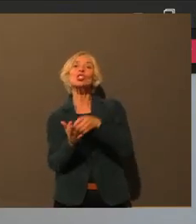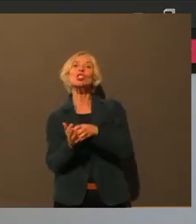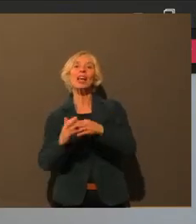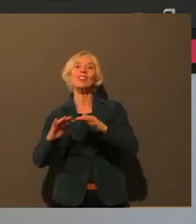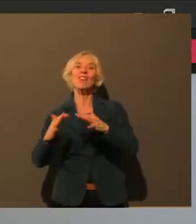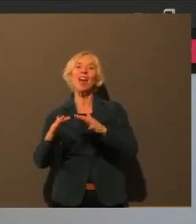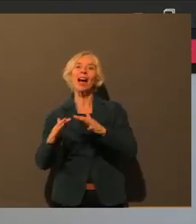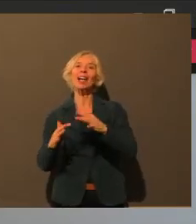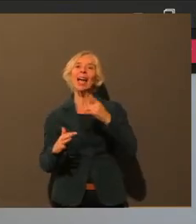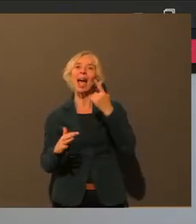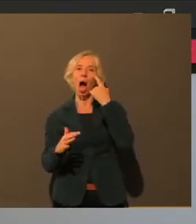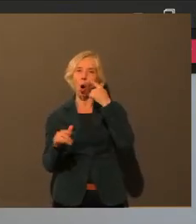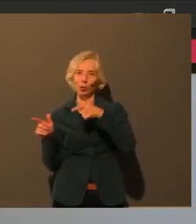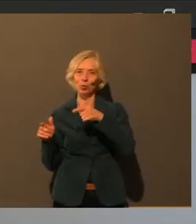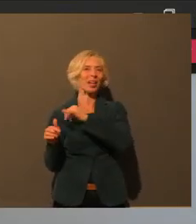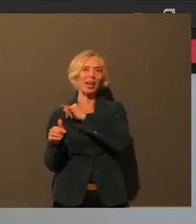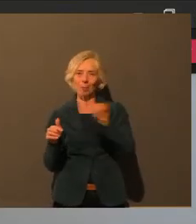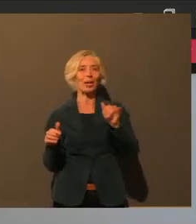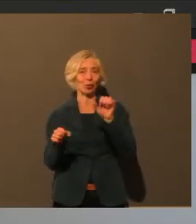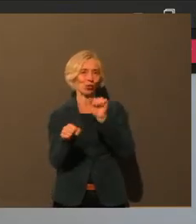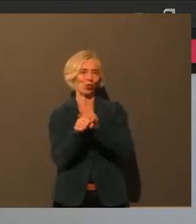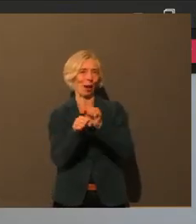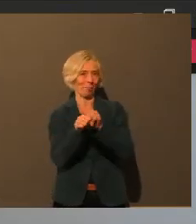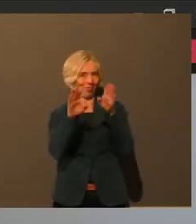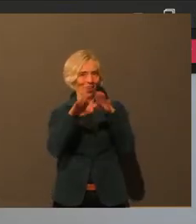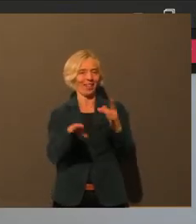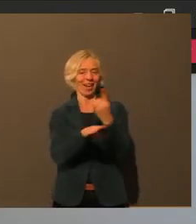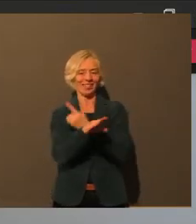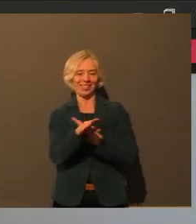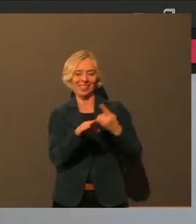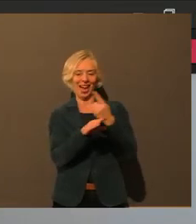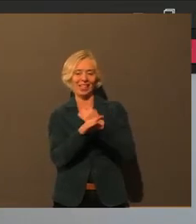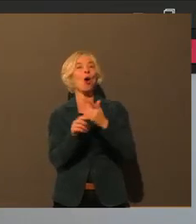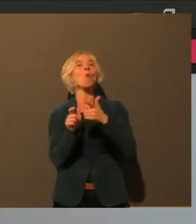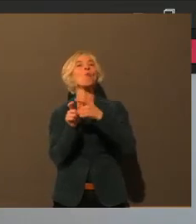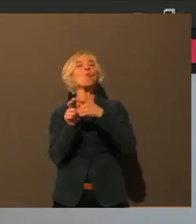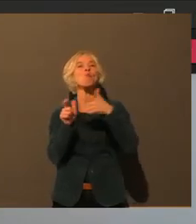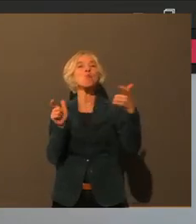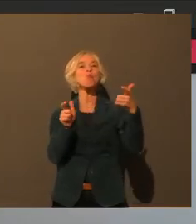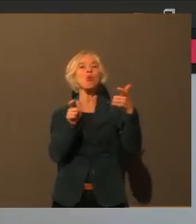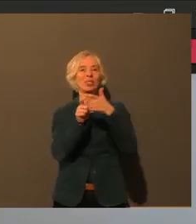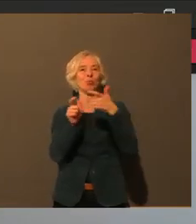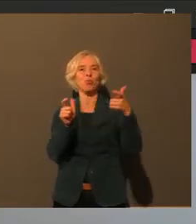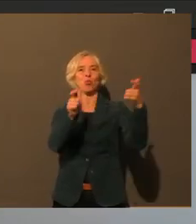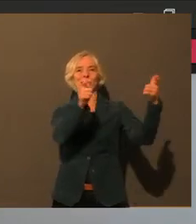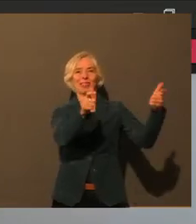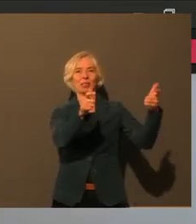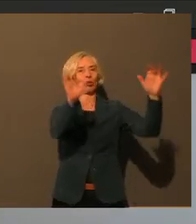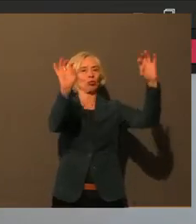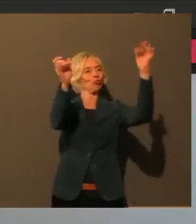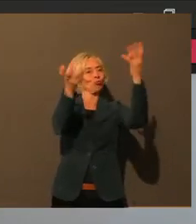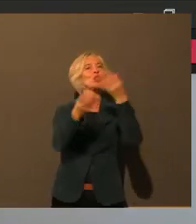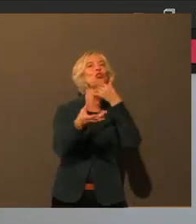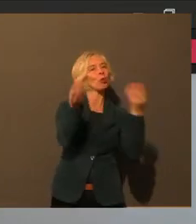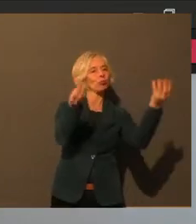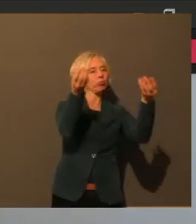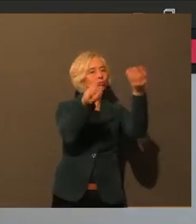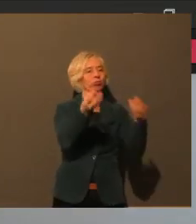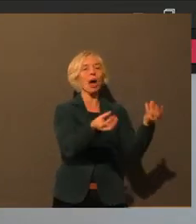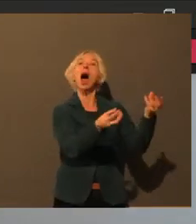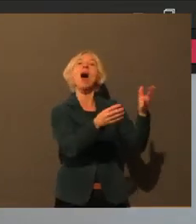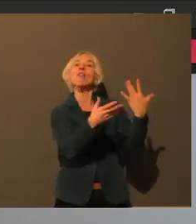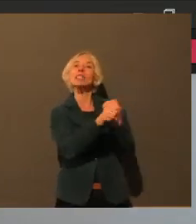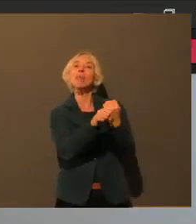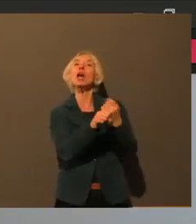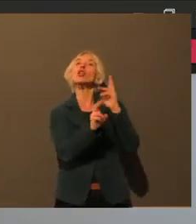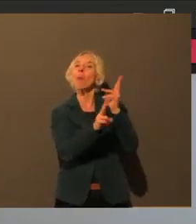dass Sie Geschenke annehmen, nicht die Geschenke, sondern die Tragetaschen entsprechend und verwahren, währenddessen